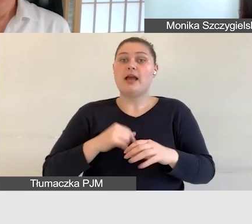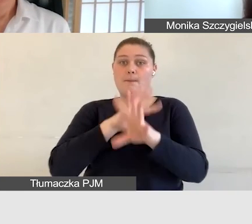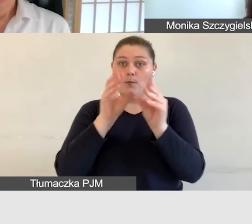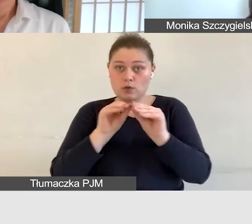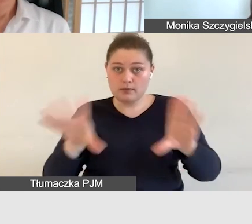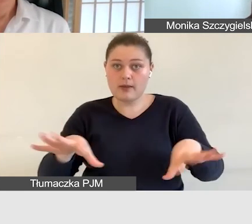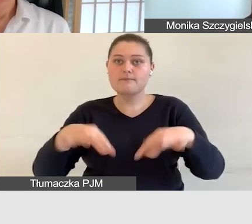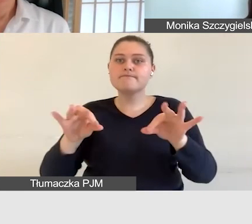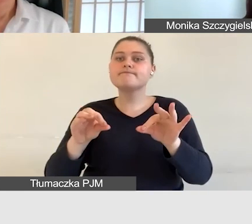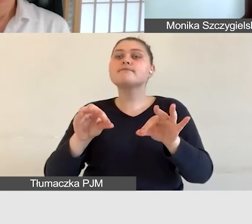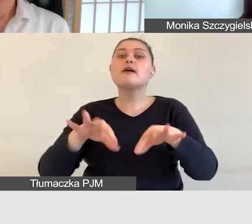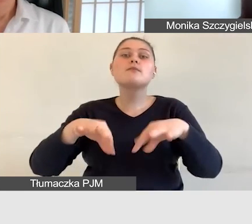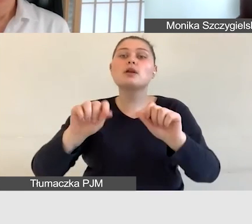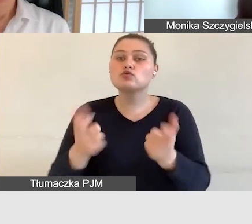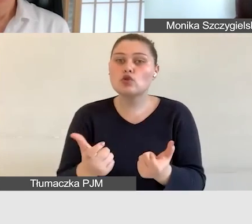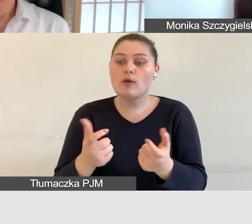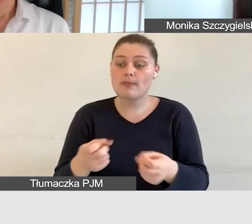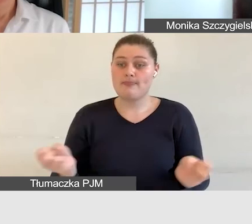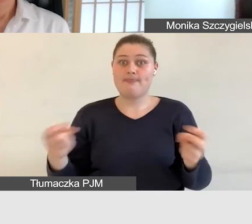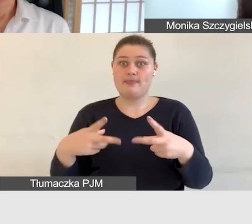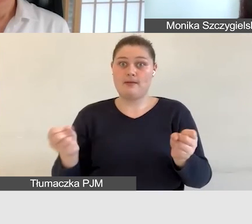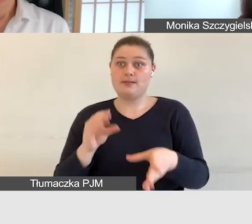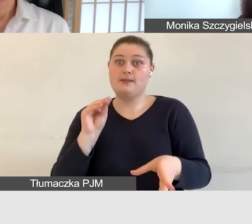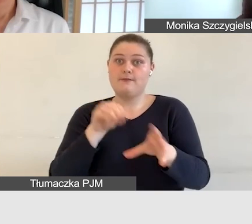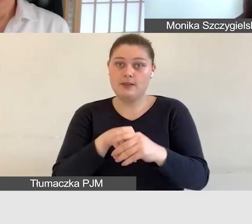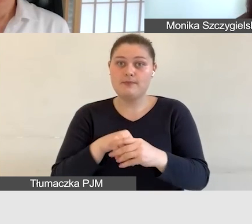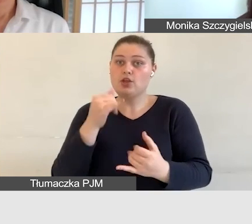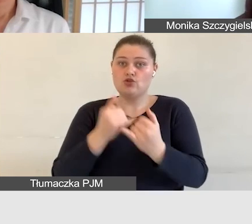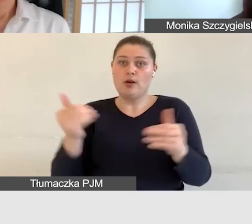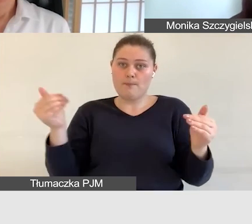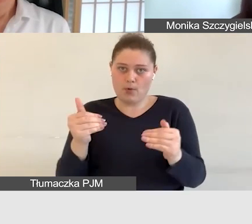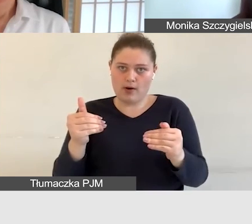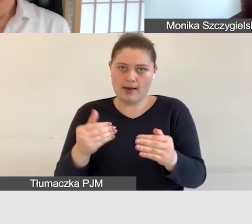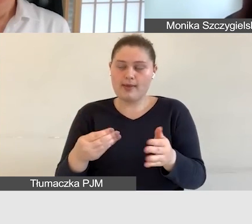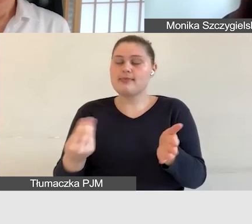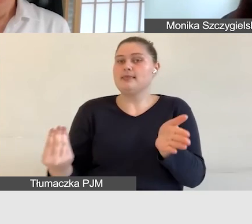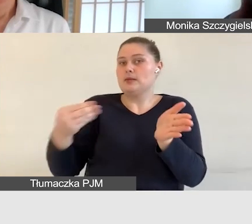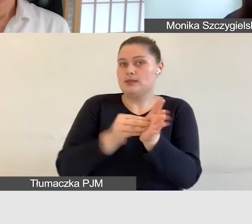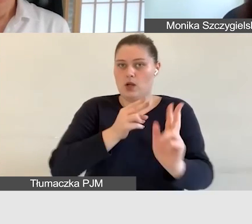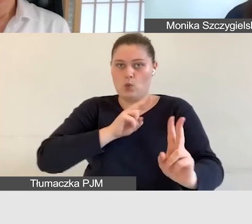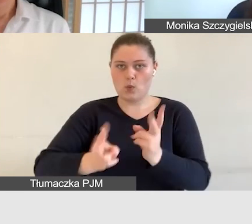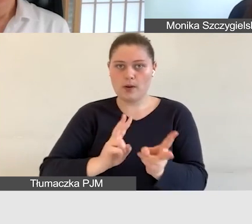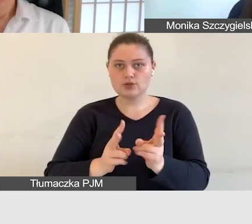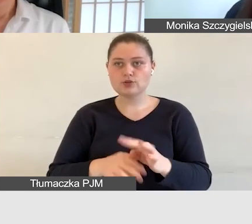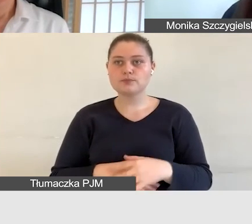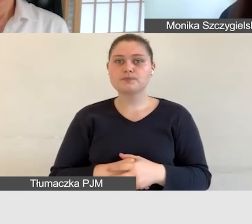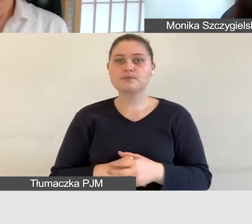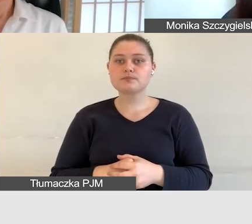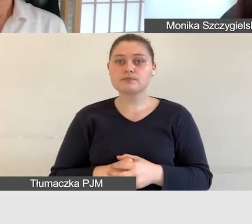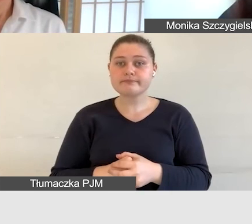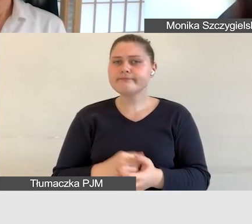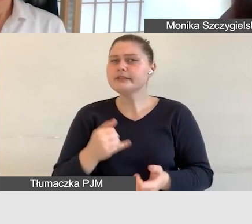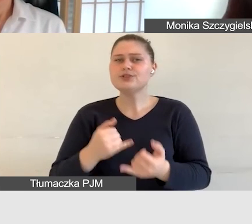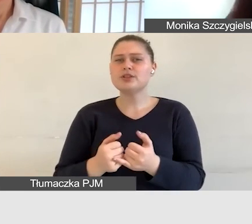jeśli mam możliwość to również z tłumaczeniem na język migowy jeśli nie mam możliwości wyboru